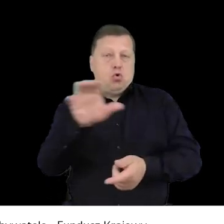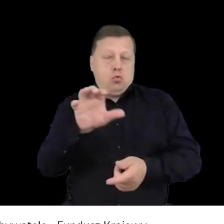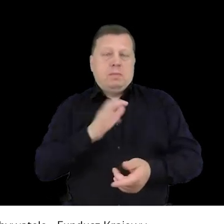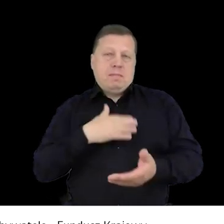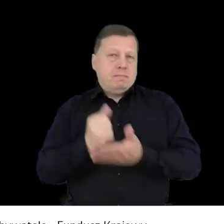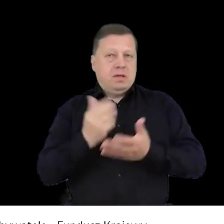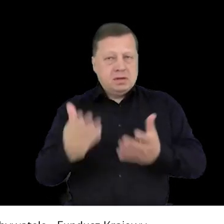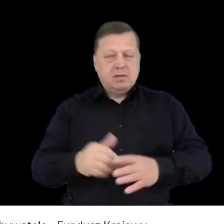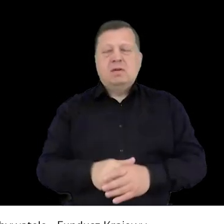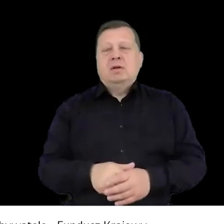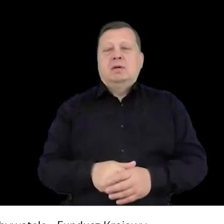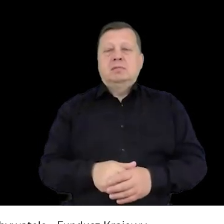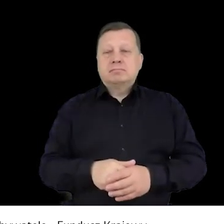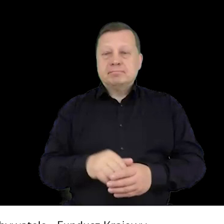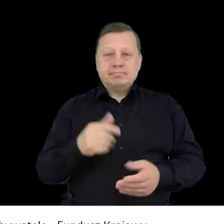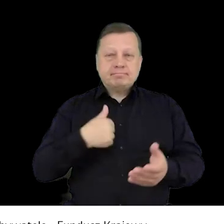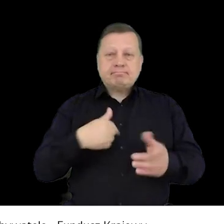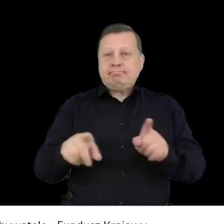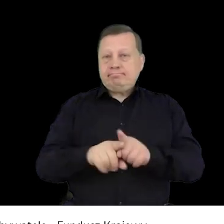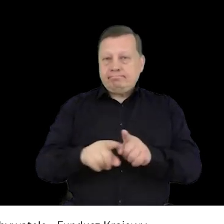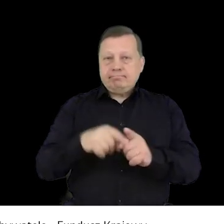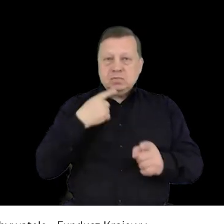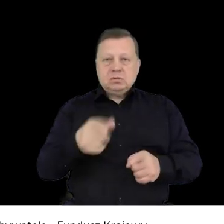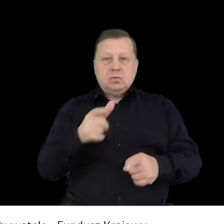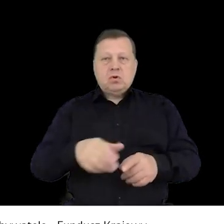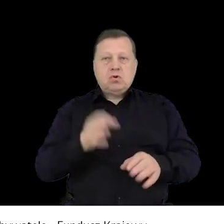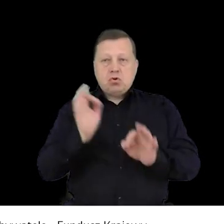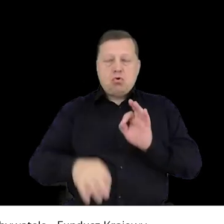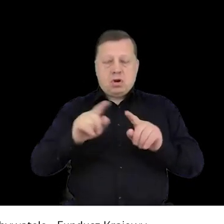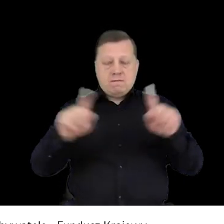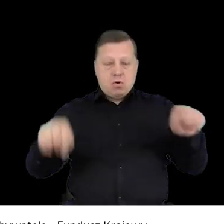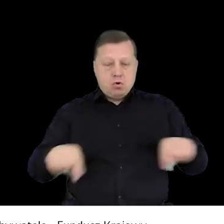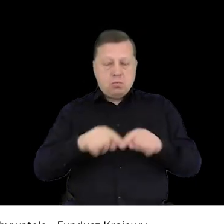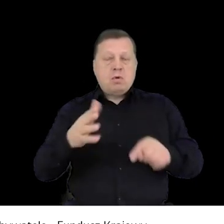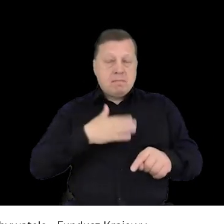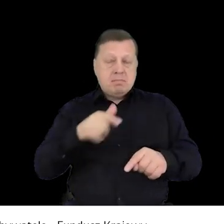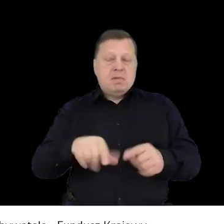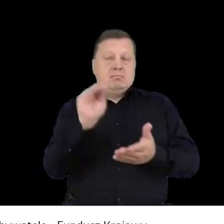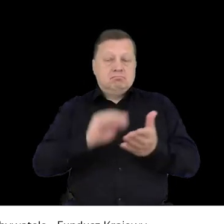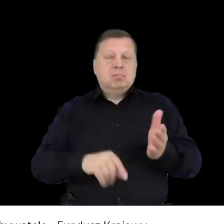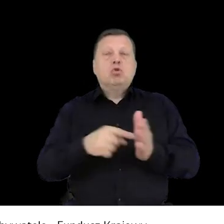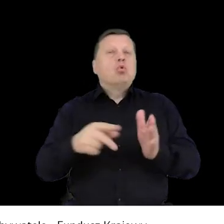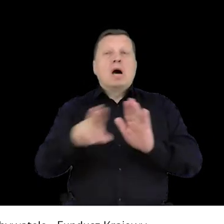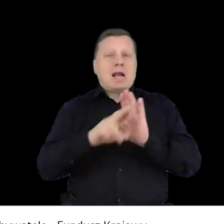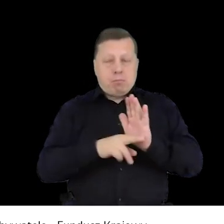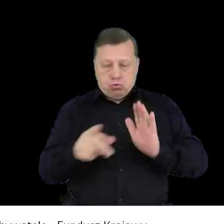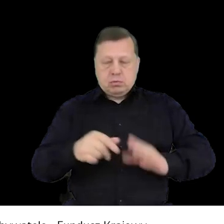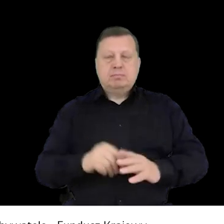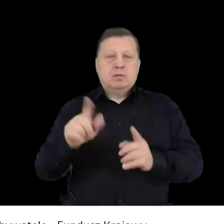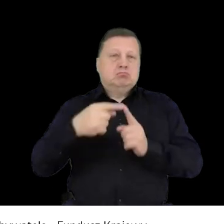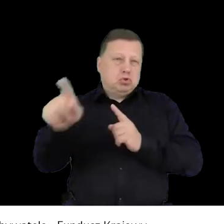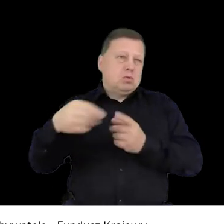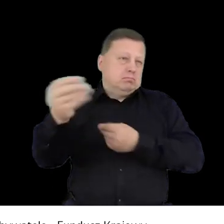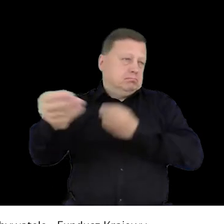Każdy z nas zasady obserwacji i jest też, mamy też jeden konkretny formularz, który właśnie wypełniamy jako raport i przysuwamy dalej.